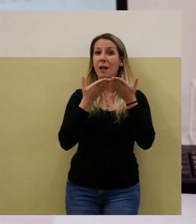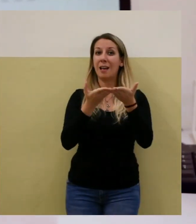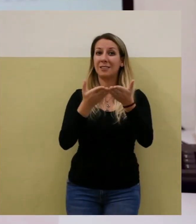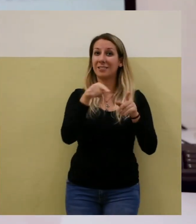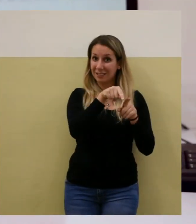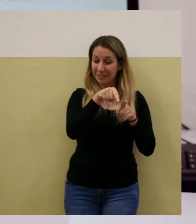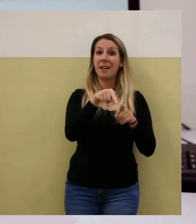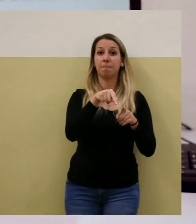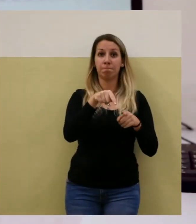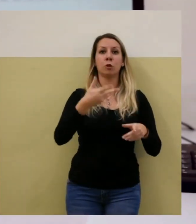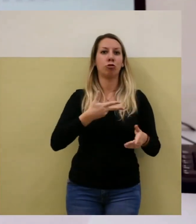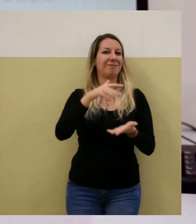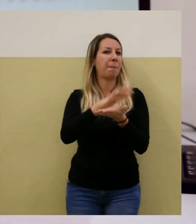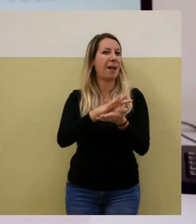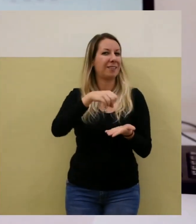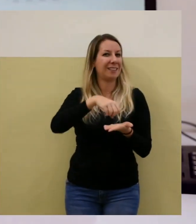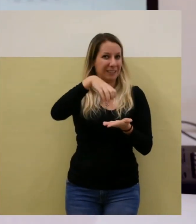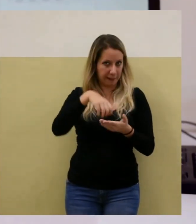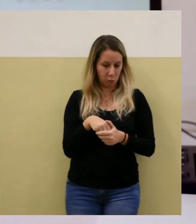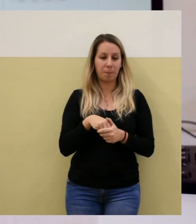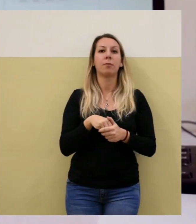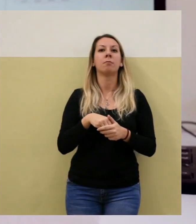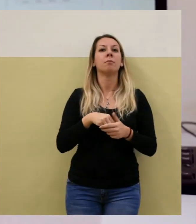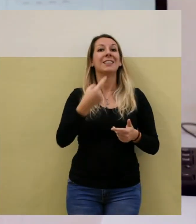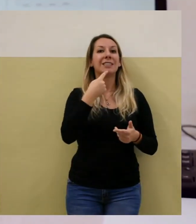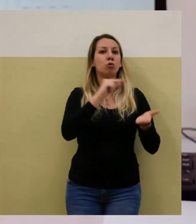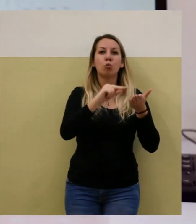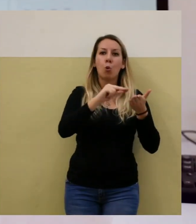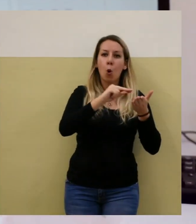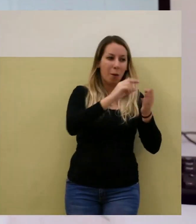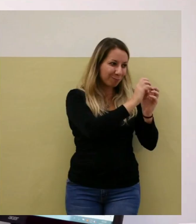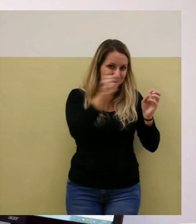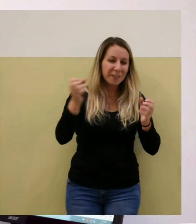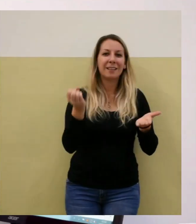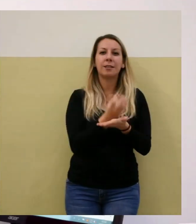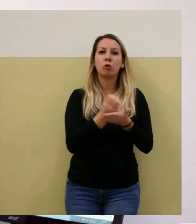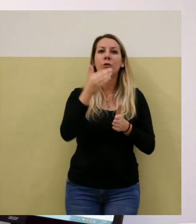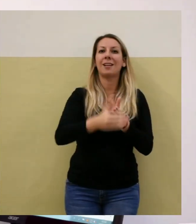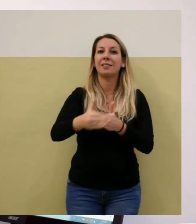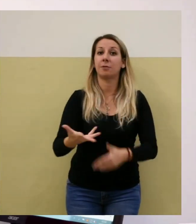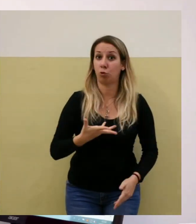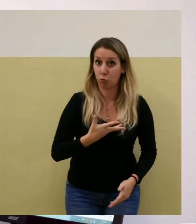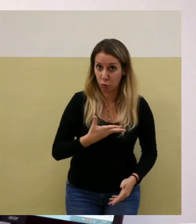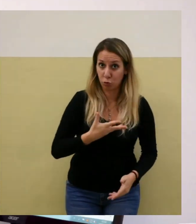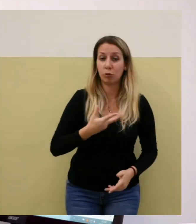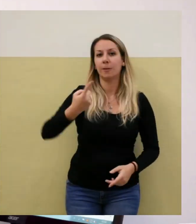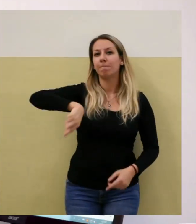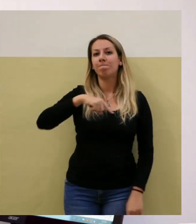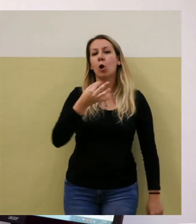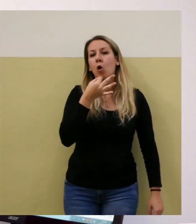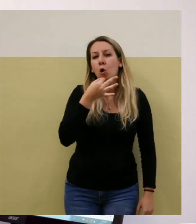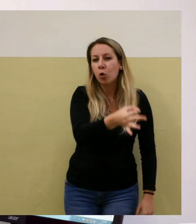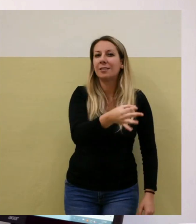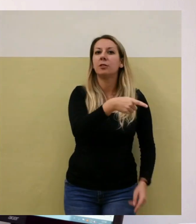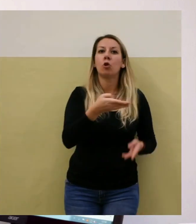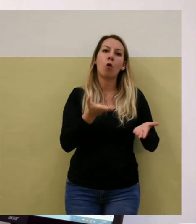assistive abbiamo a disposizione delle stampanti in rilievo E in particolare soprattutto rispetto